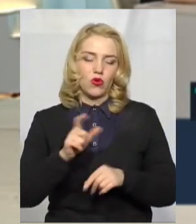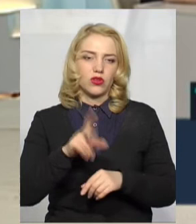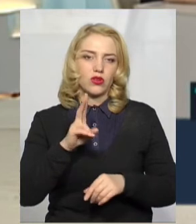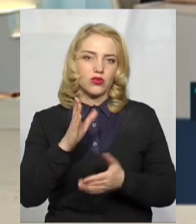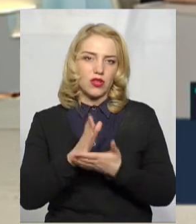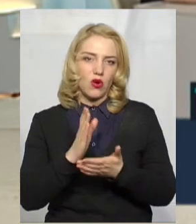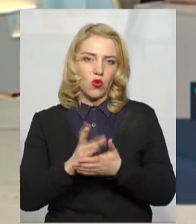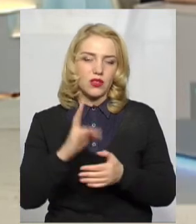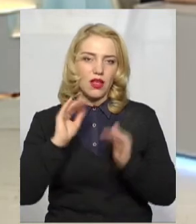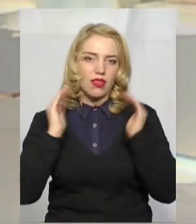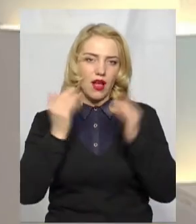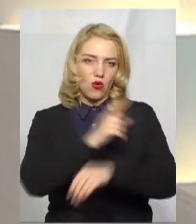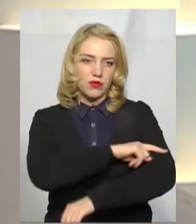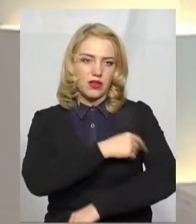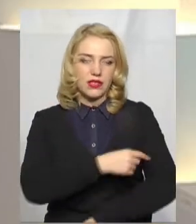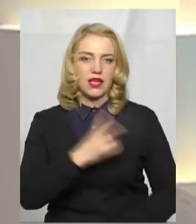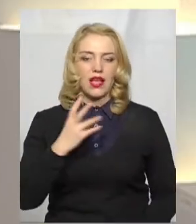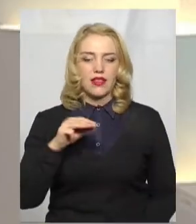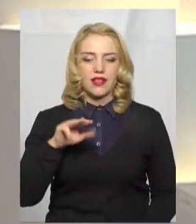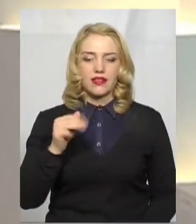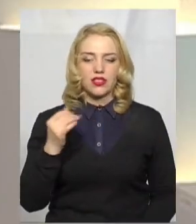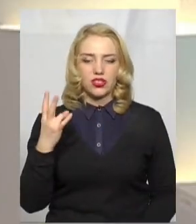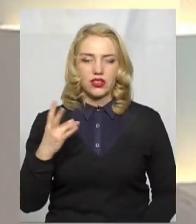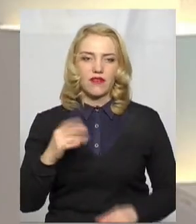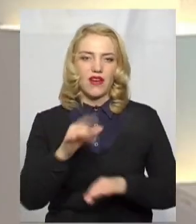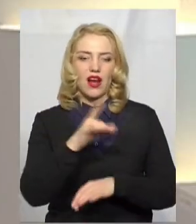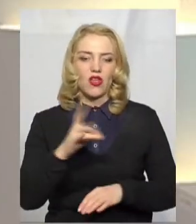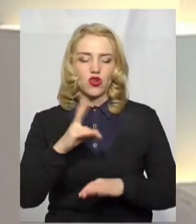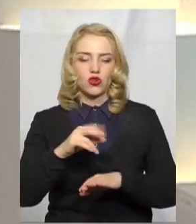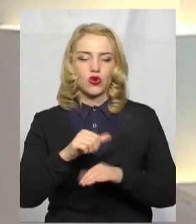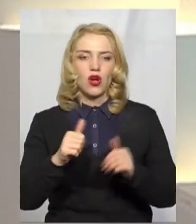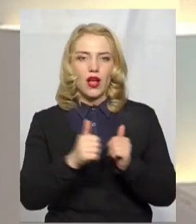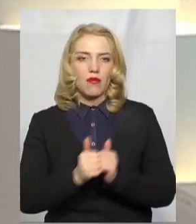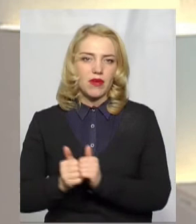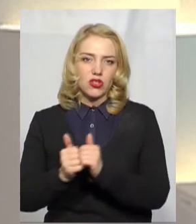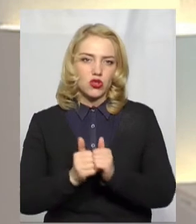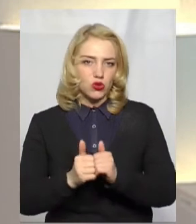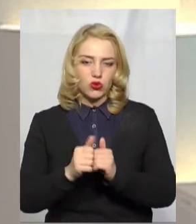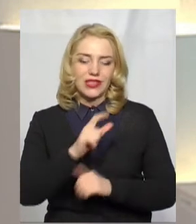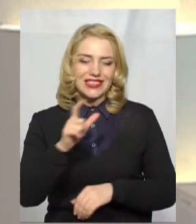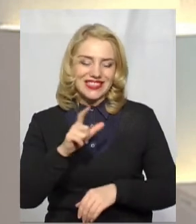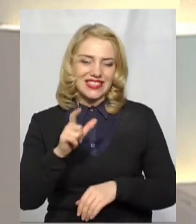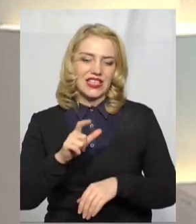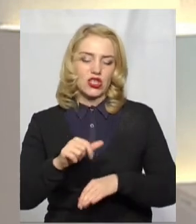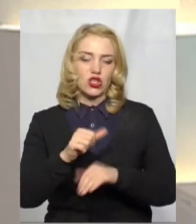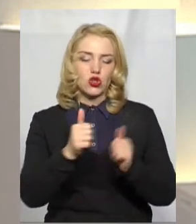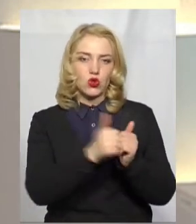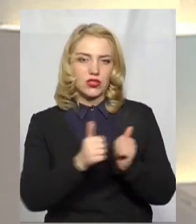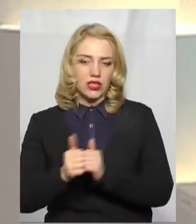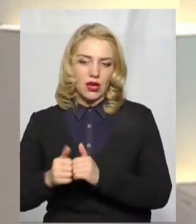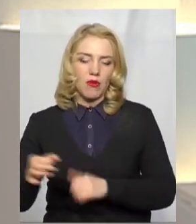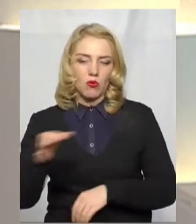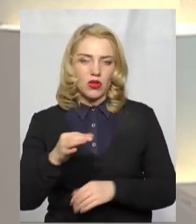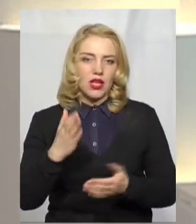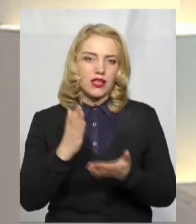У Нетішині і в районах, які межують із сусідніми областями, облаштовано 11 контрольно-пропускних пунктів. Про